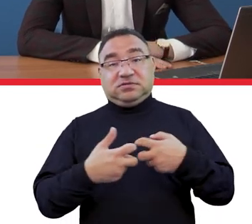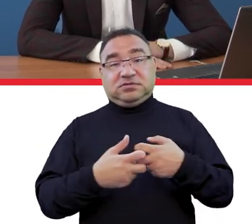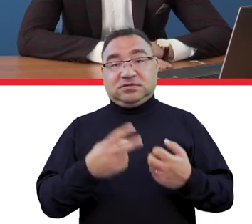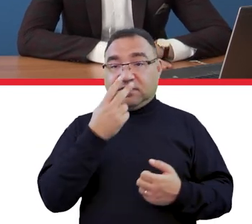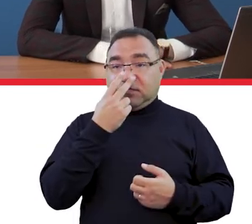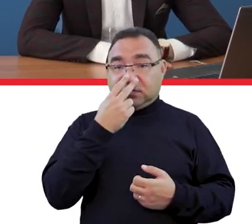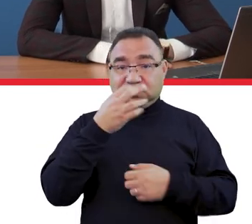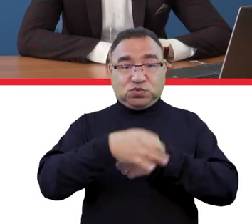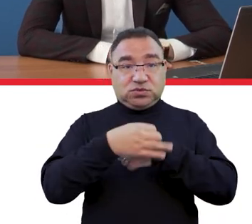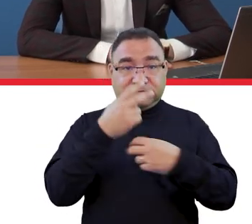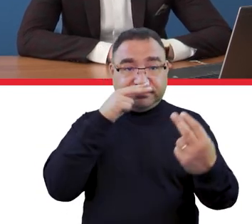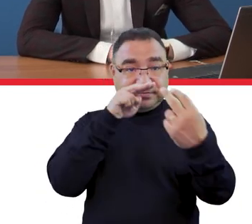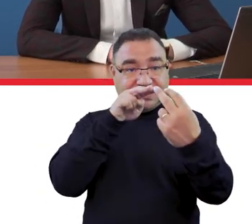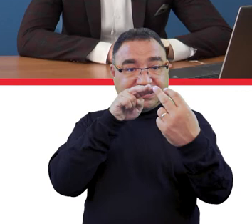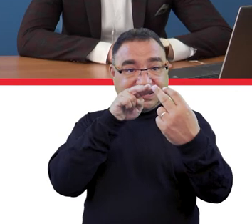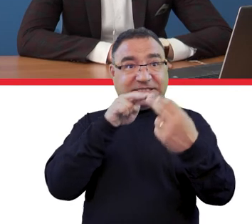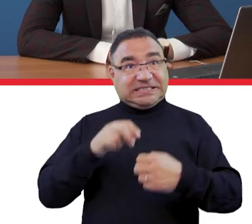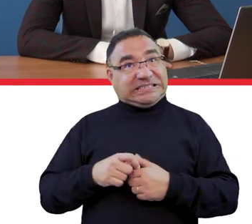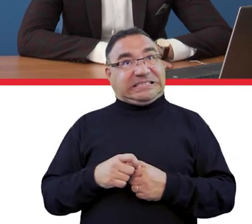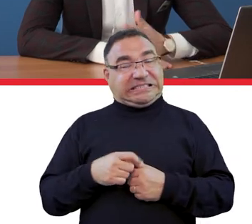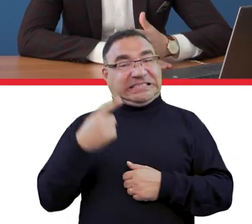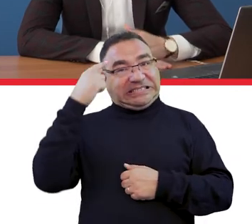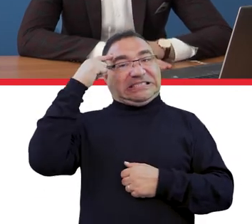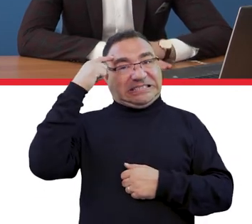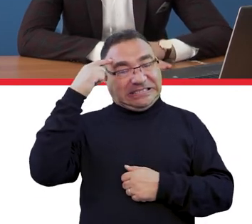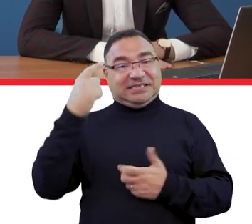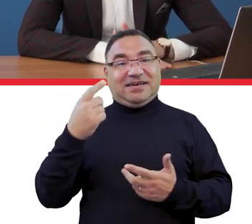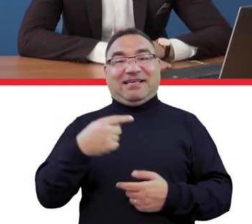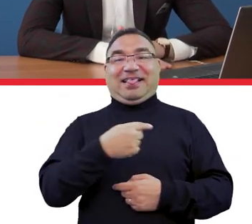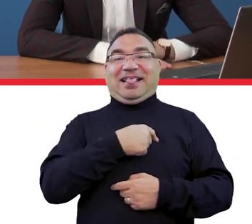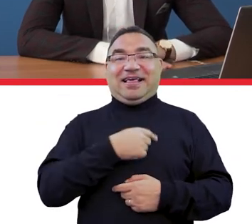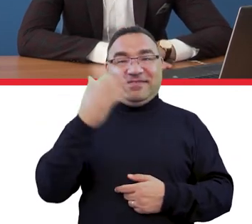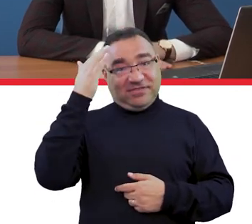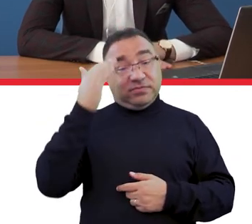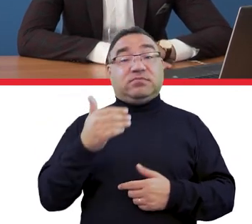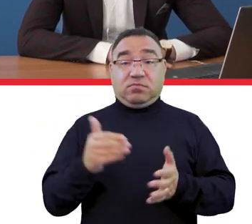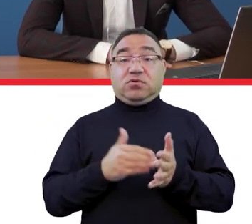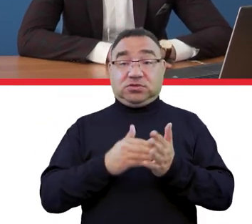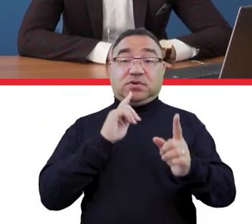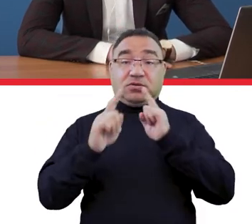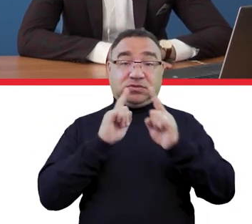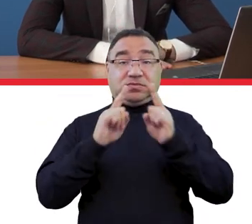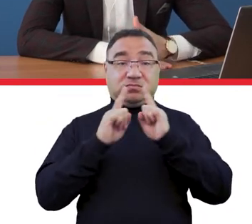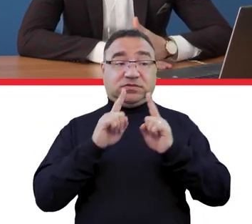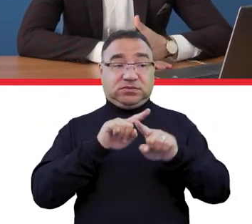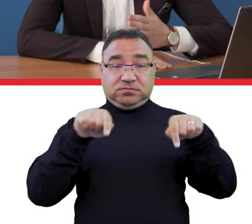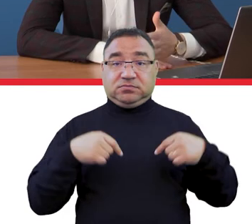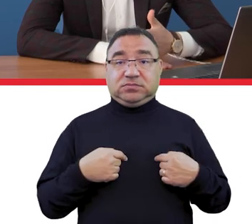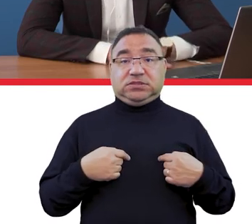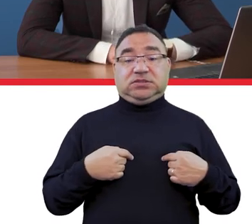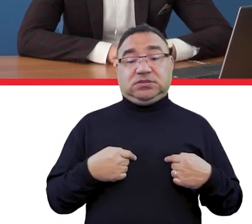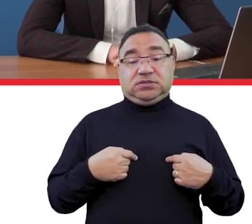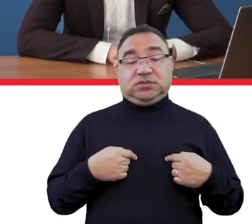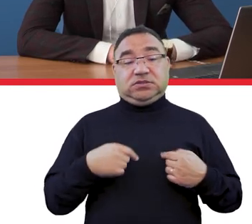spojrzenie w oczy studentowi to zawsze jest walor. Nie, oczywiście my tutaj się zgadzamy z tym, że trzeba rozmawiać i jakby z dziekanatem,